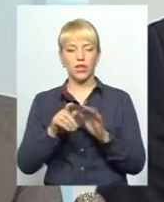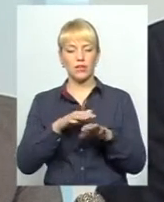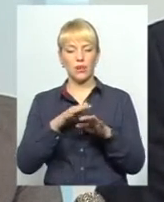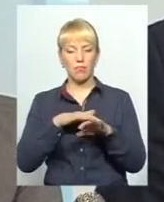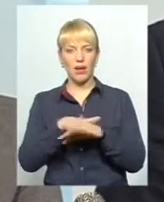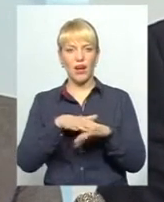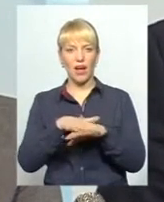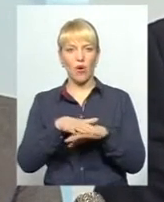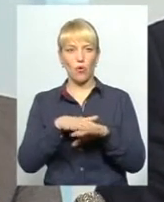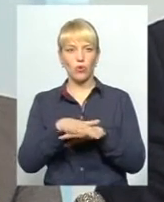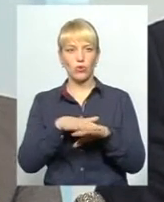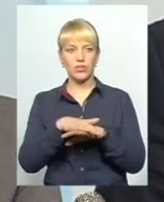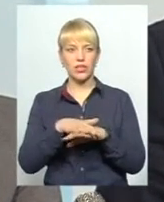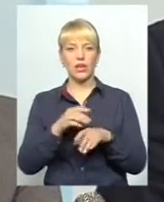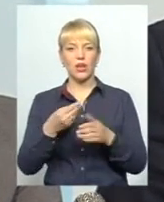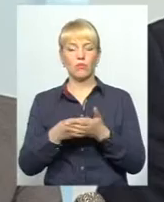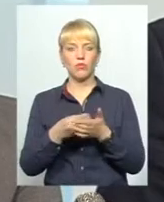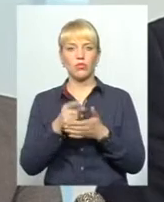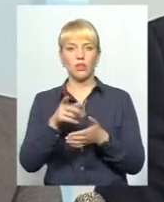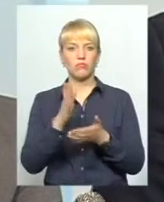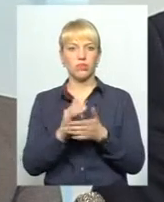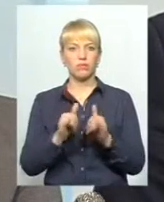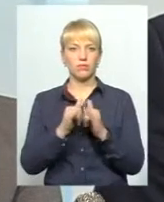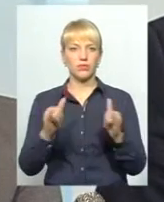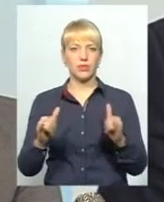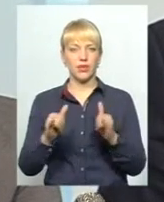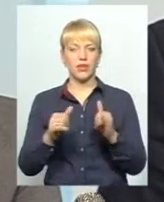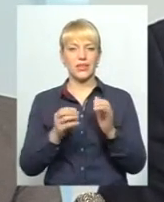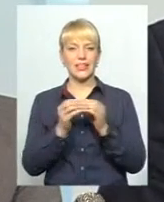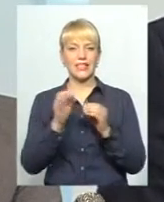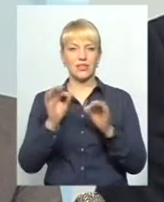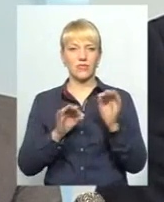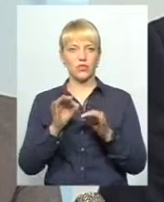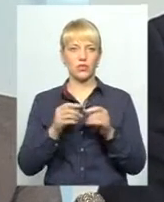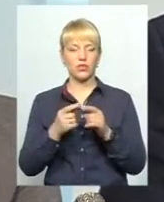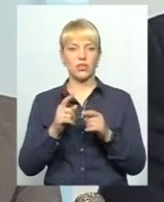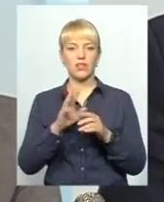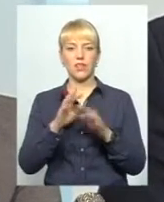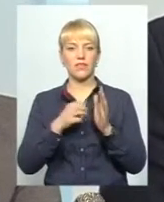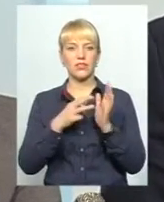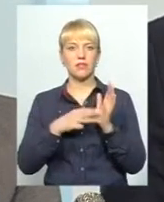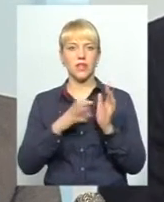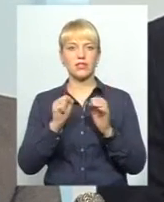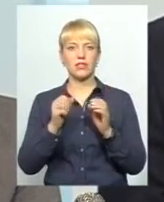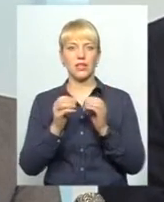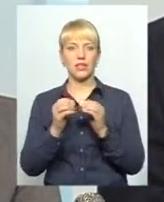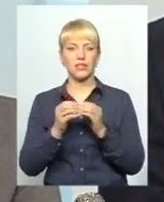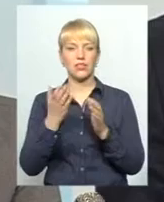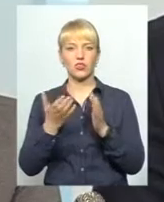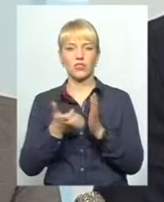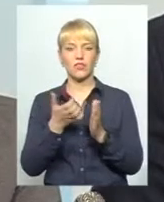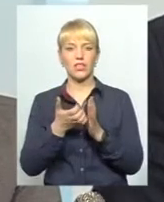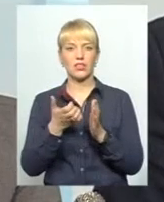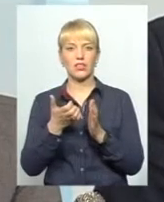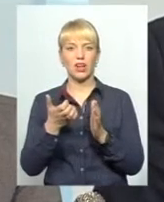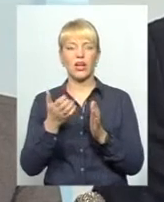темп приросту прибуткового податку закладений 10%. Тобто не 17-8, так як по всій Україні, а 10. Понятно, як не вистачає доходів, то не вистачає на